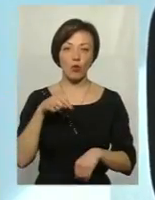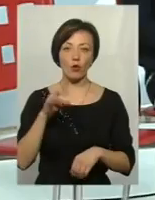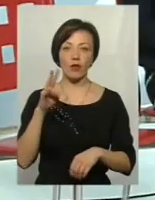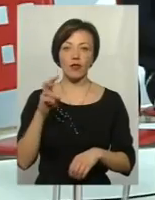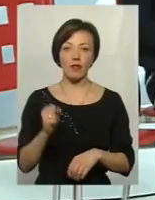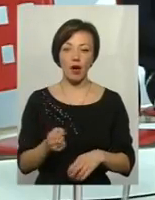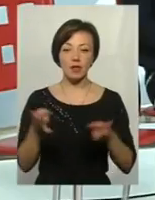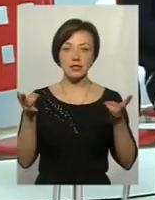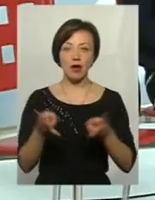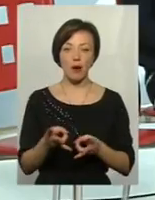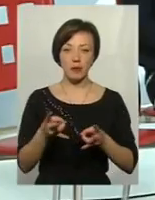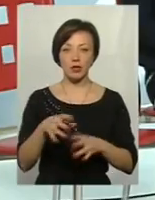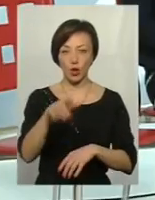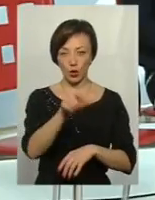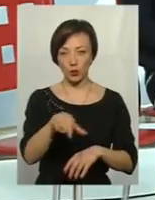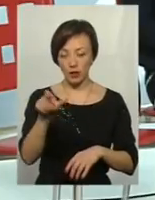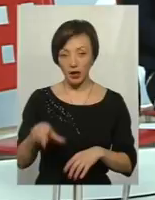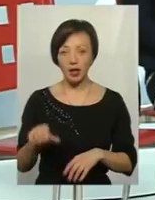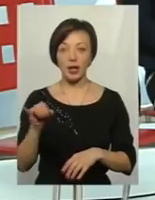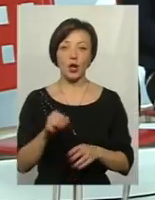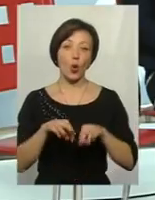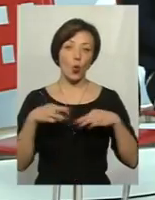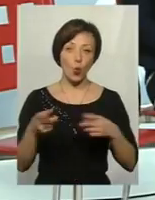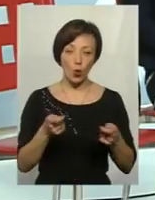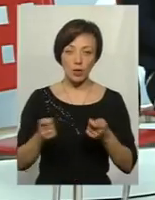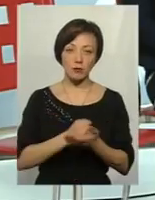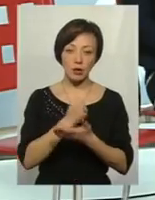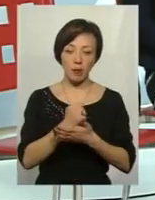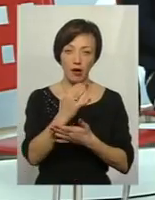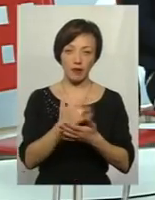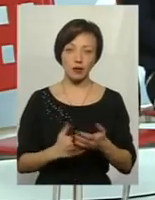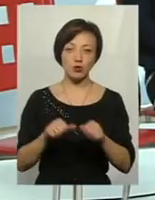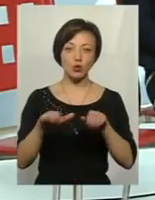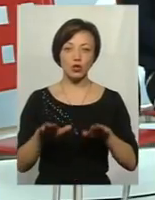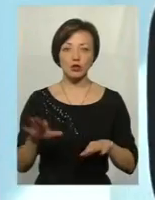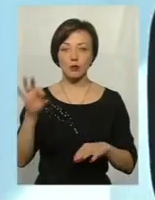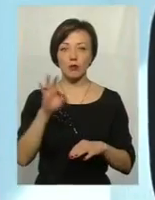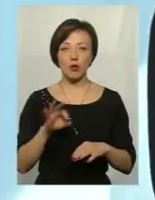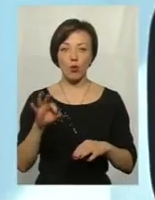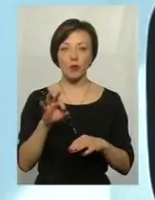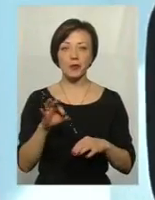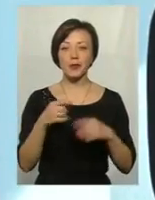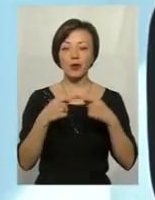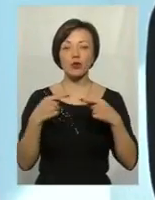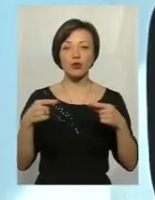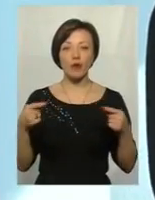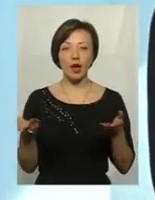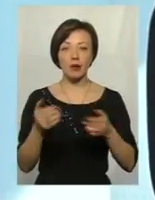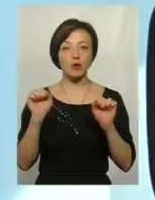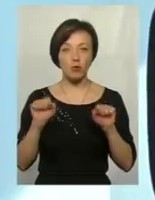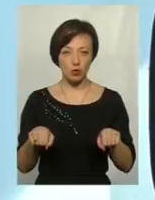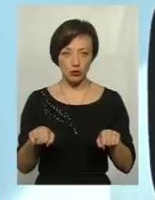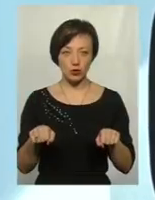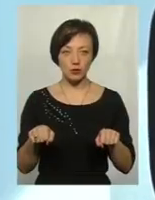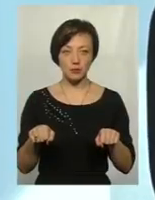запити суспільства. І саме те, що і уряд приймає низку рішень щодо переліку тих товарів, якими можна